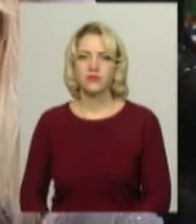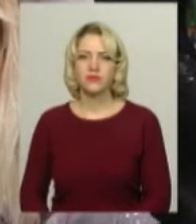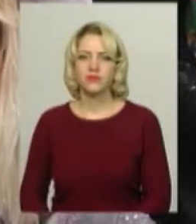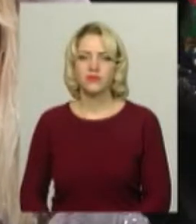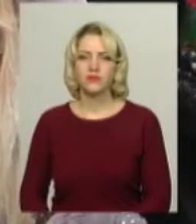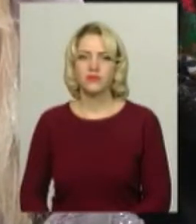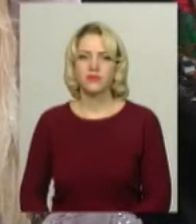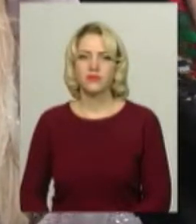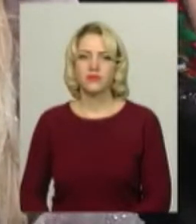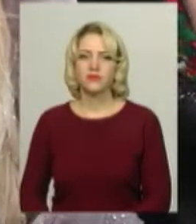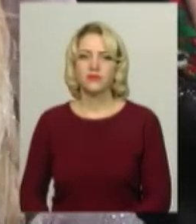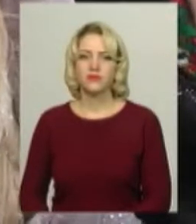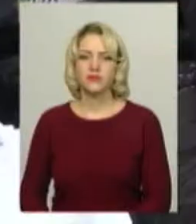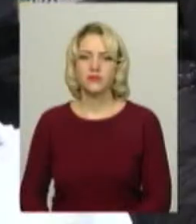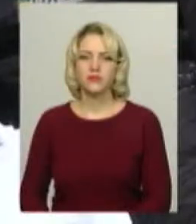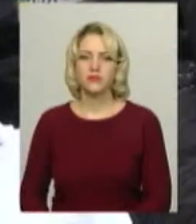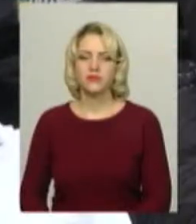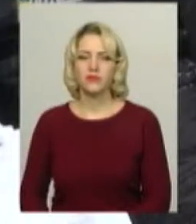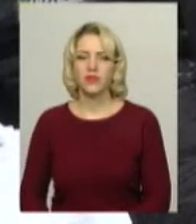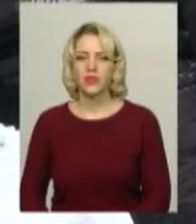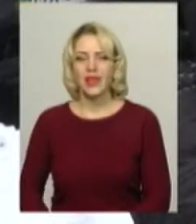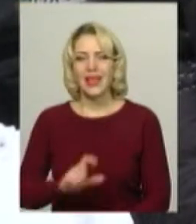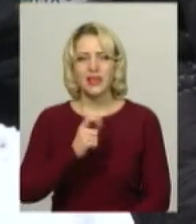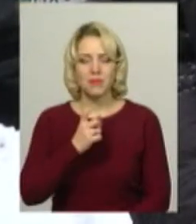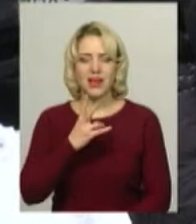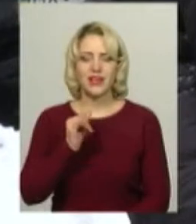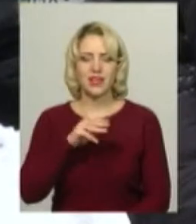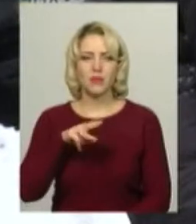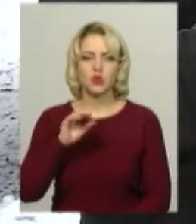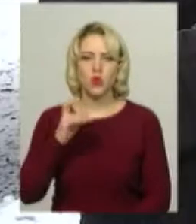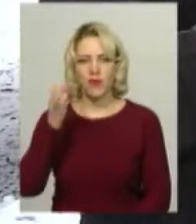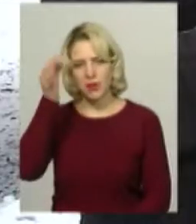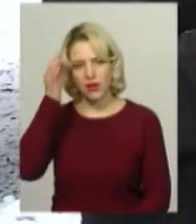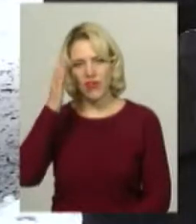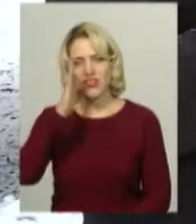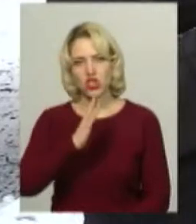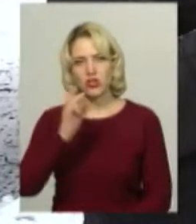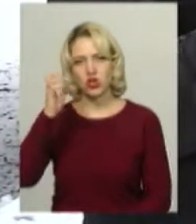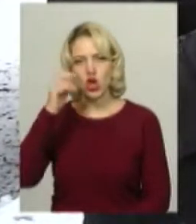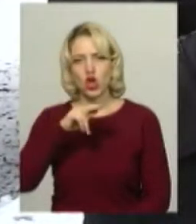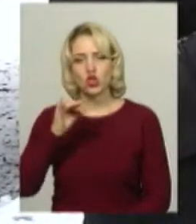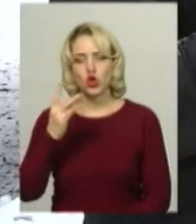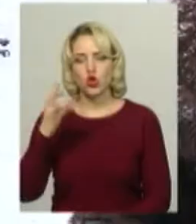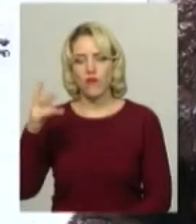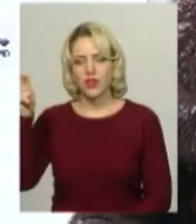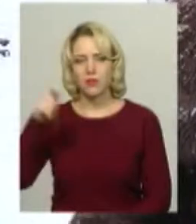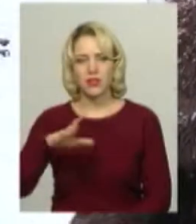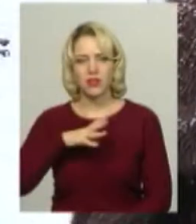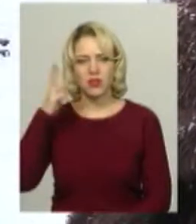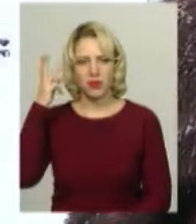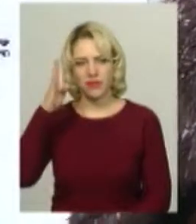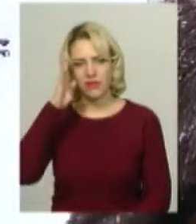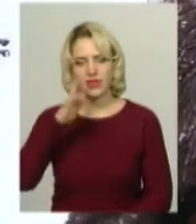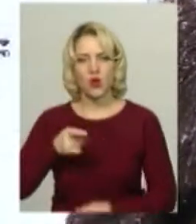роду. Ємелія Німцович пригадує, як В'ячеслав Чорновіл приїжджав до Хмельницького. Він об